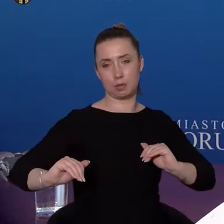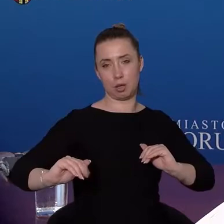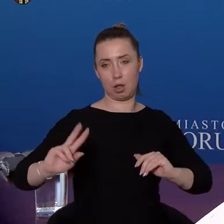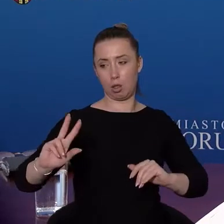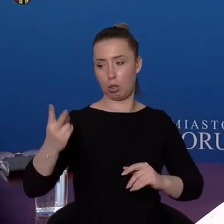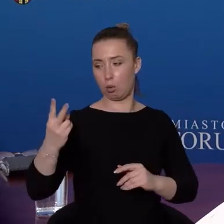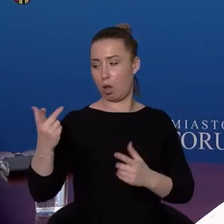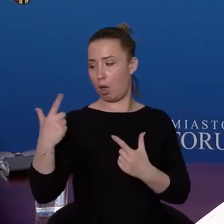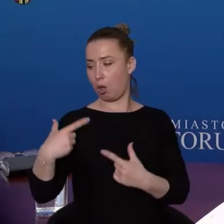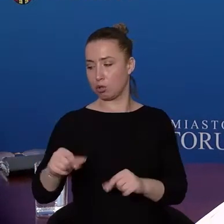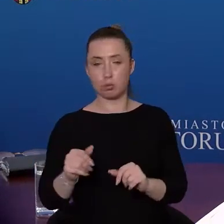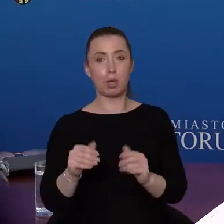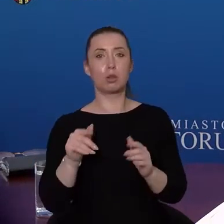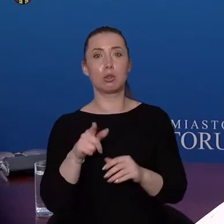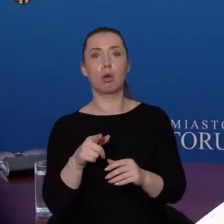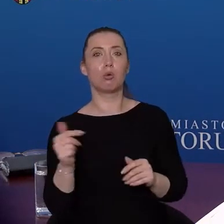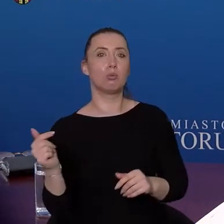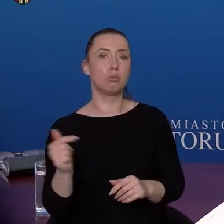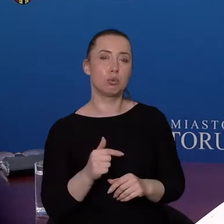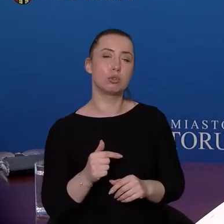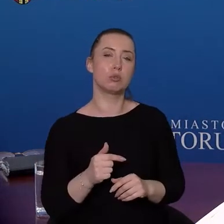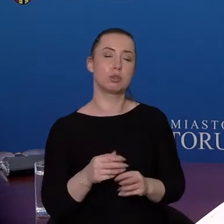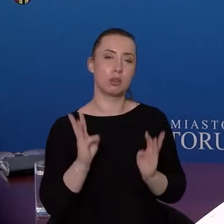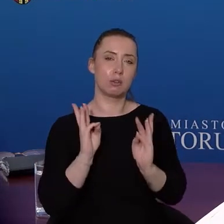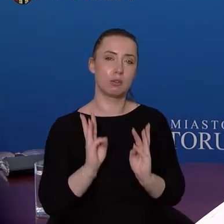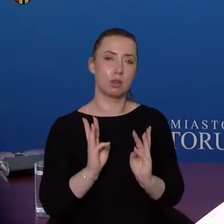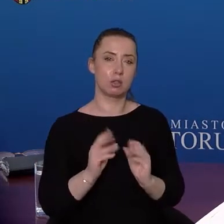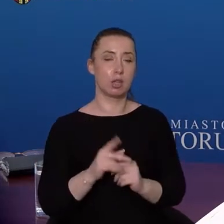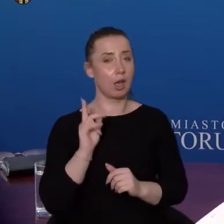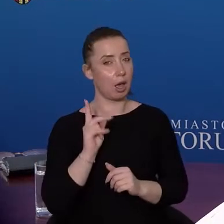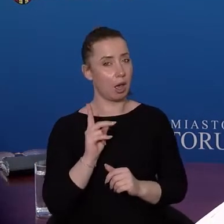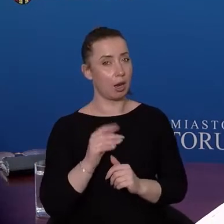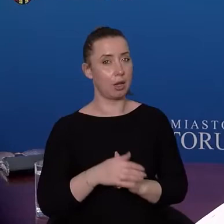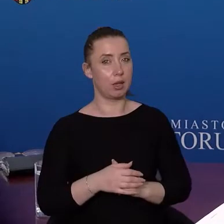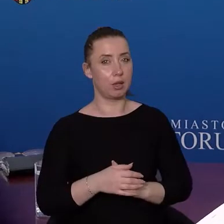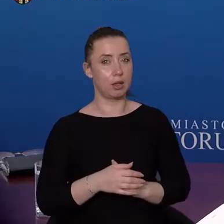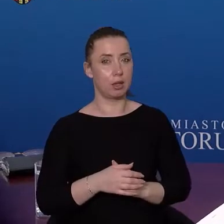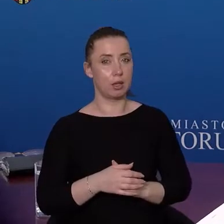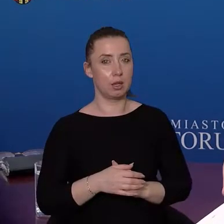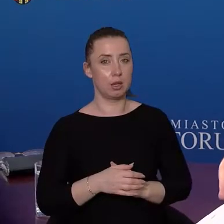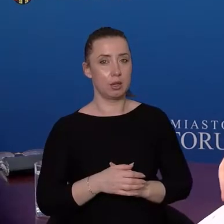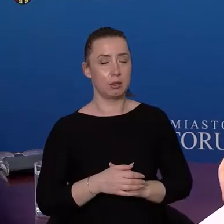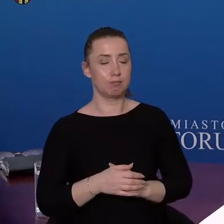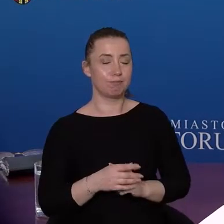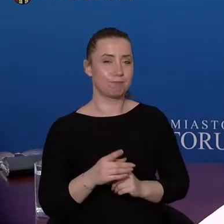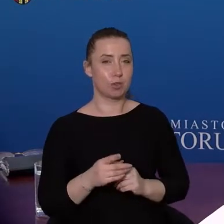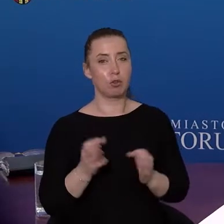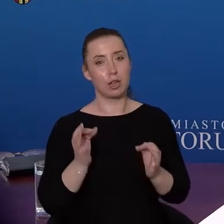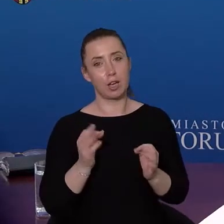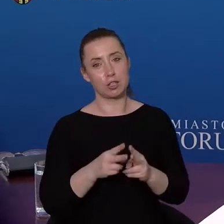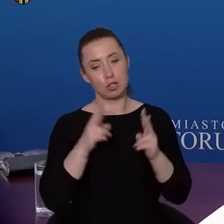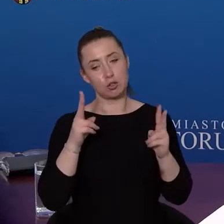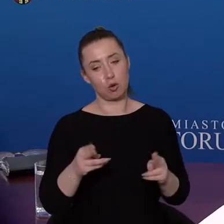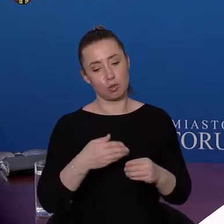także powinna być czymś symbolicznym może, ale szczególnie nieprzyjemnym w okresie, w którym jesteśmy,